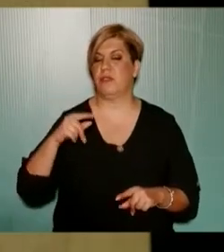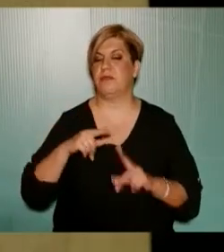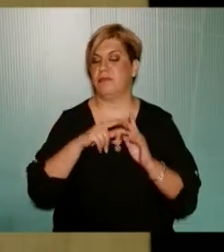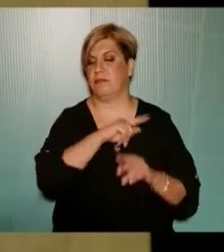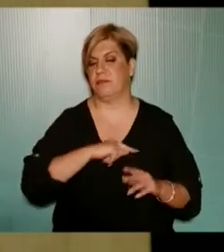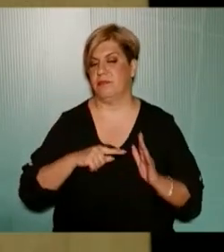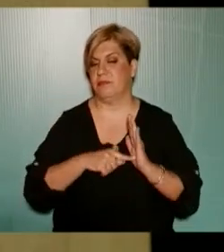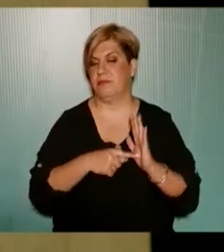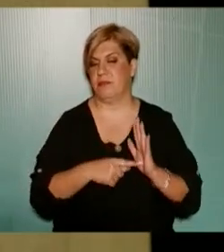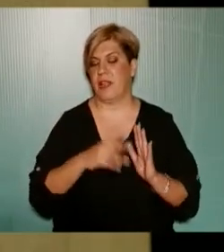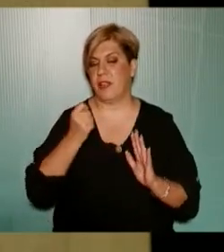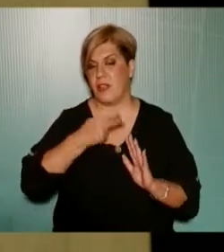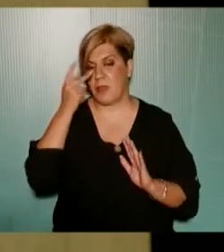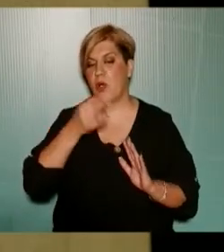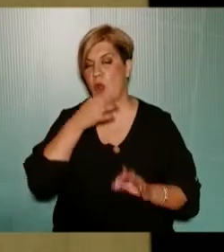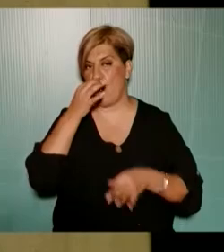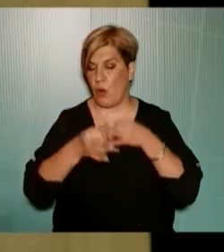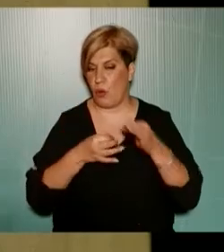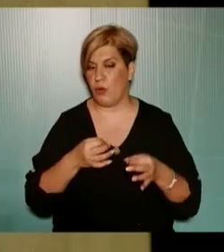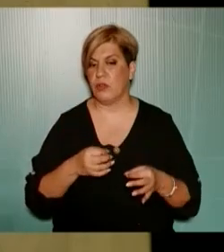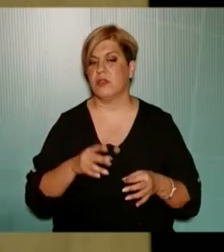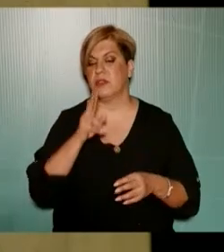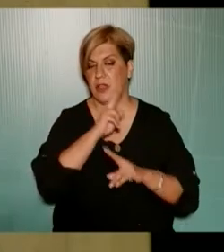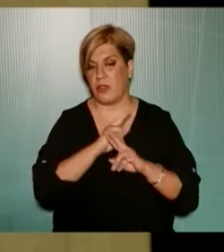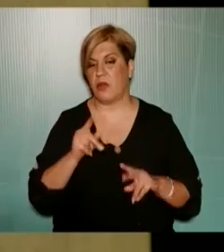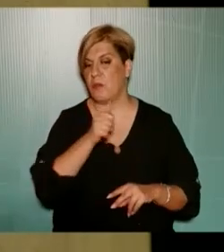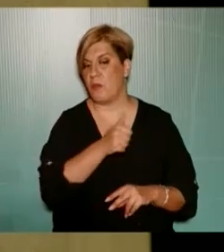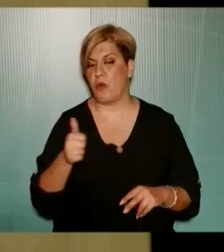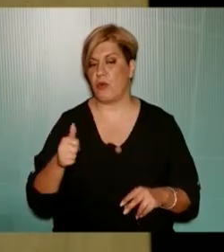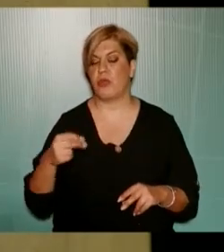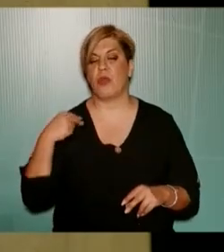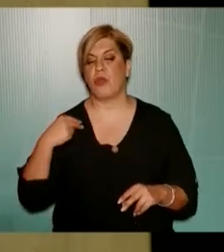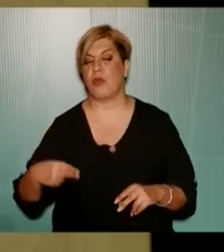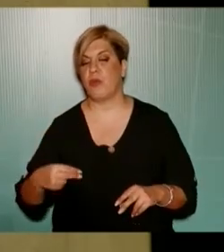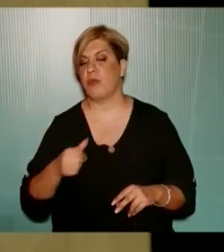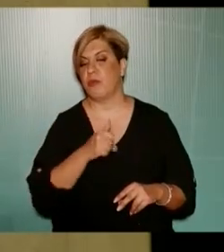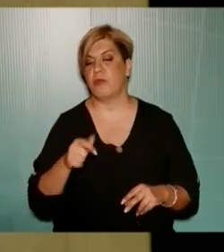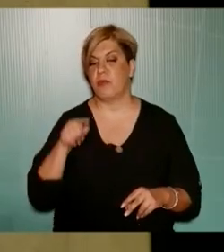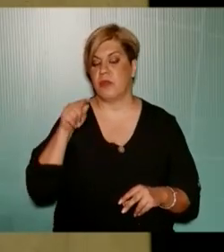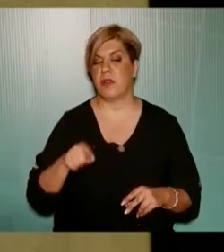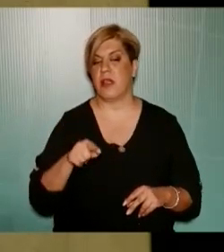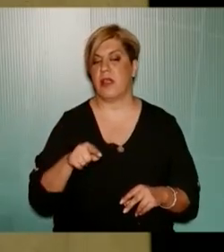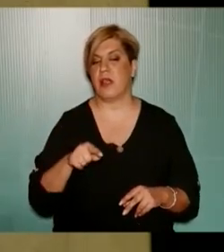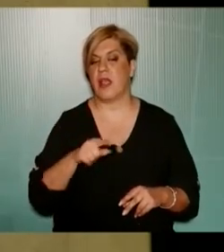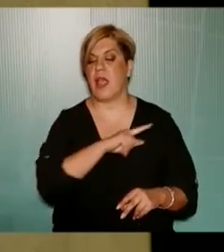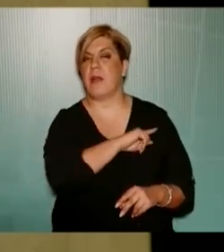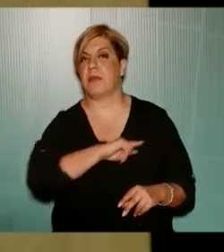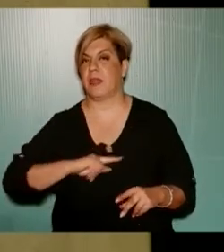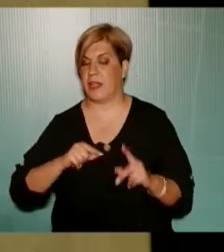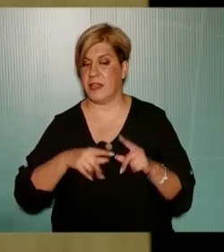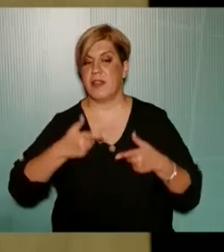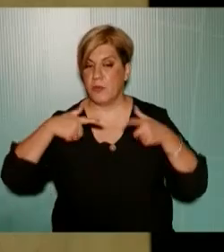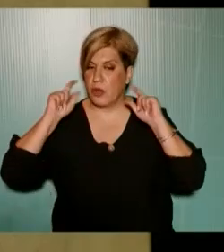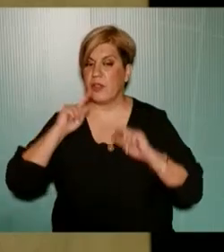την οποία έχει εκλεγεί έχει δικαίωμα λόγου και σαφώς δεν είναι μόνο ο Δήμαρχος δεν πιστεύουμε στην επιτελική διοίκηση πιστεύουμε στην